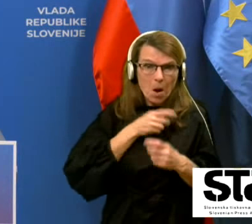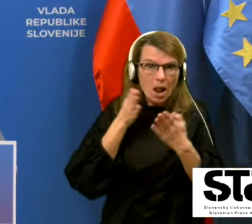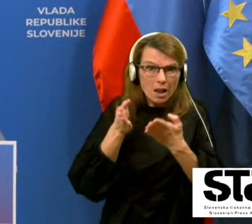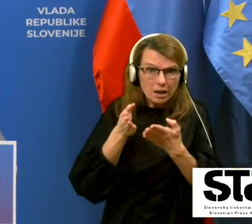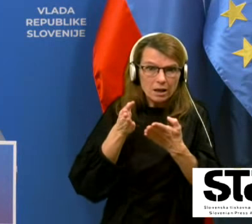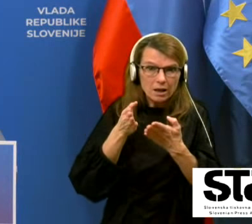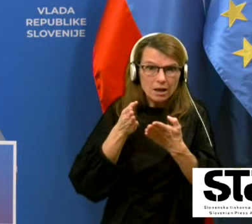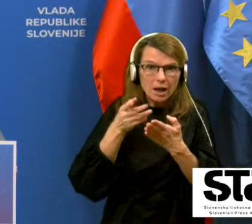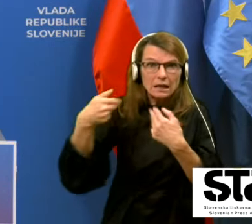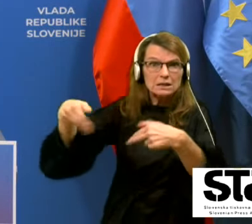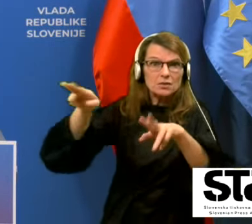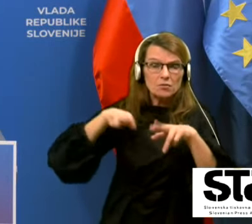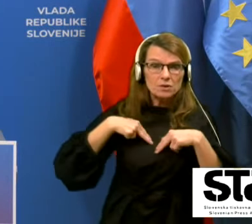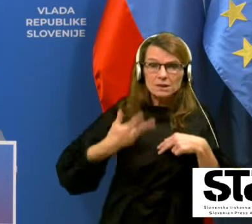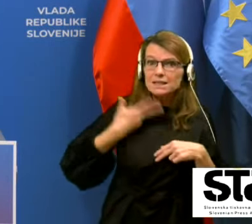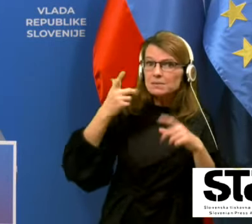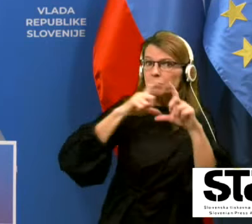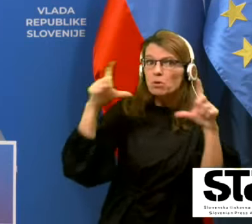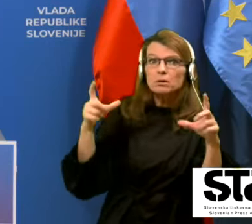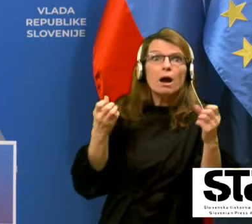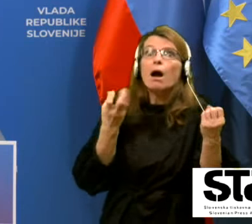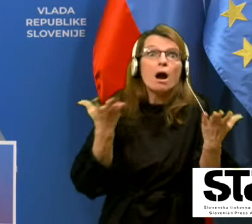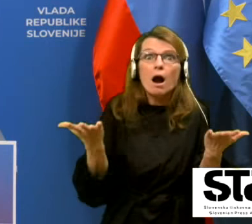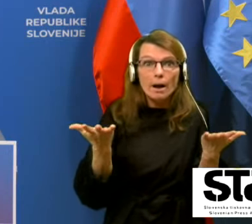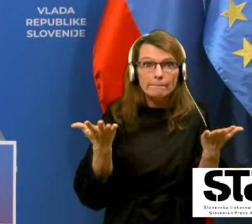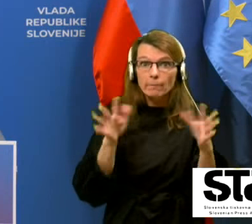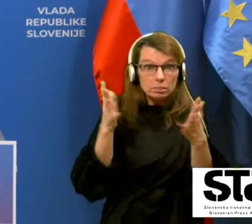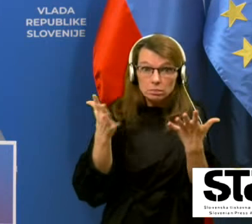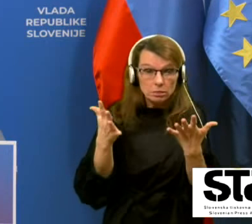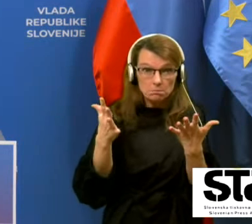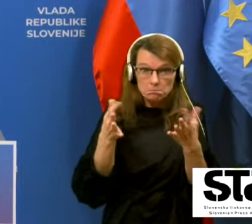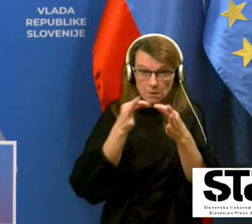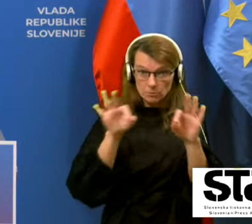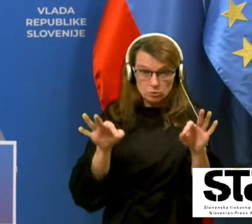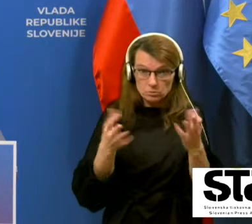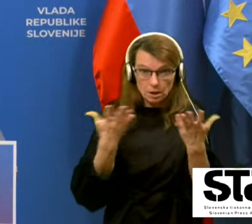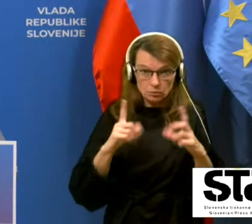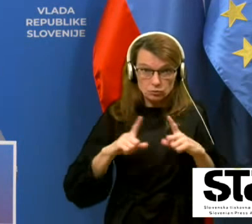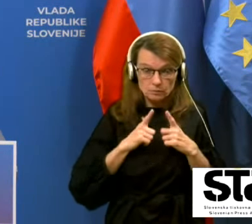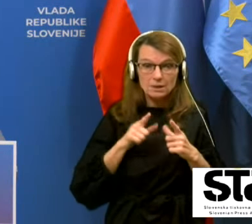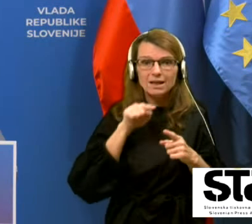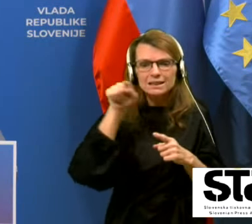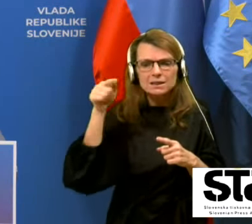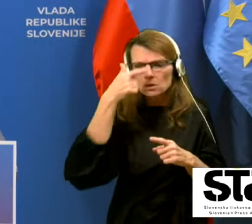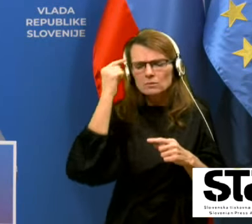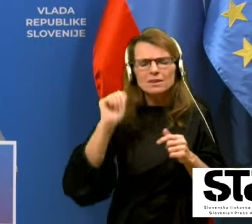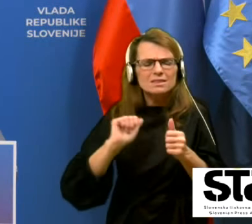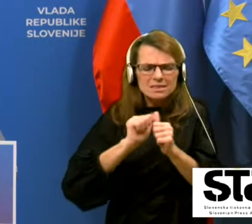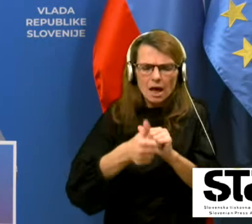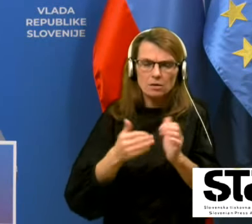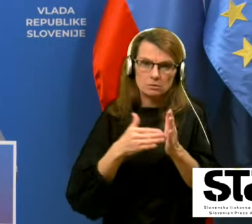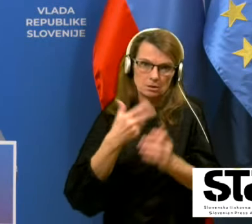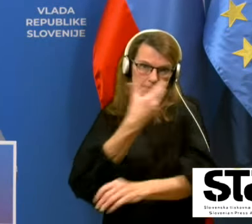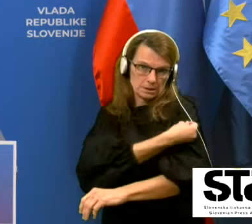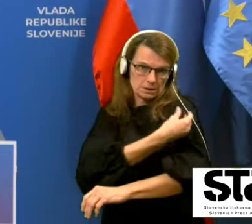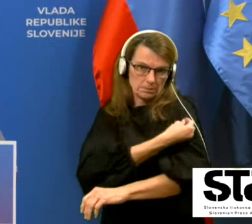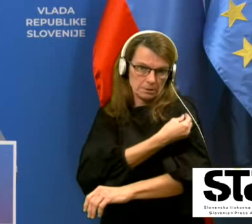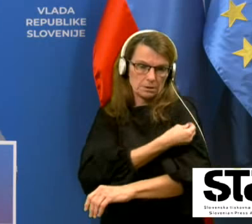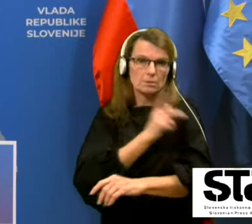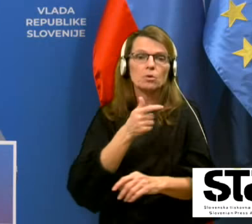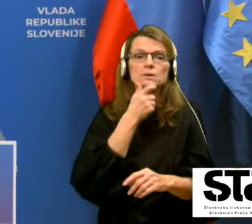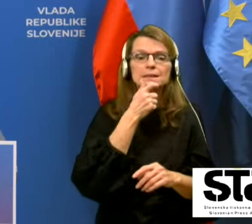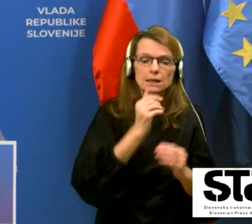vrnajo iz bolnišnice, nimajo več kam. Torej, te ljudi je treba takoj pocepiti po starostnih kategorijah